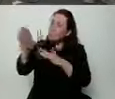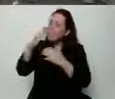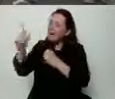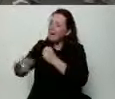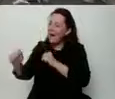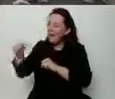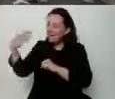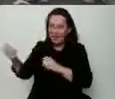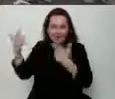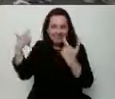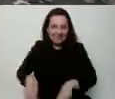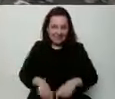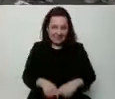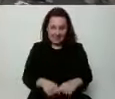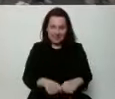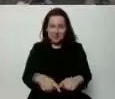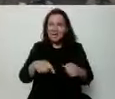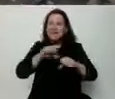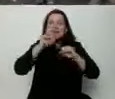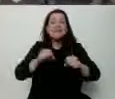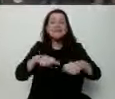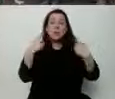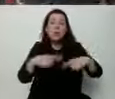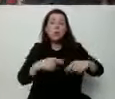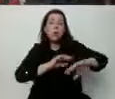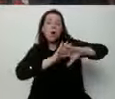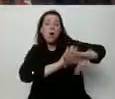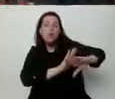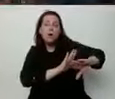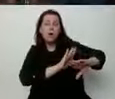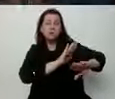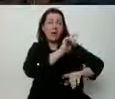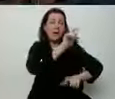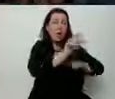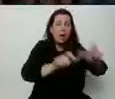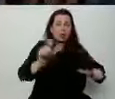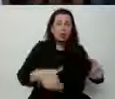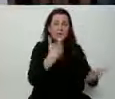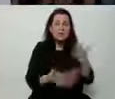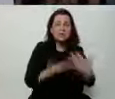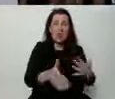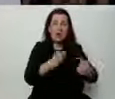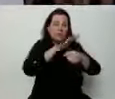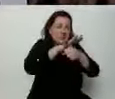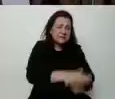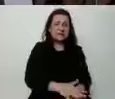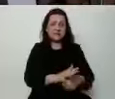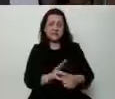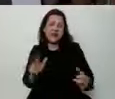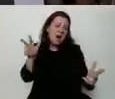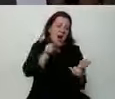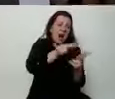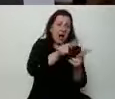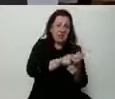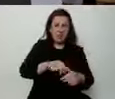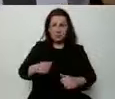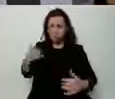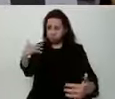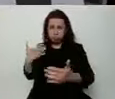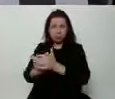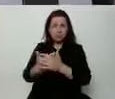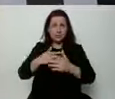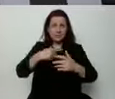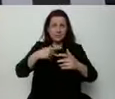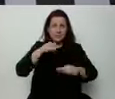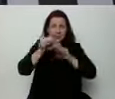który nigdy nie stanął w obronie słabszych, poniżanych, czy atakowanych przez tę władzę, który przez te wszystkie ostatnie lata był